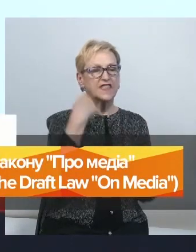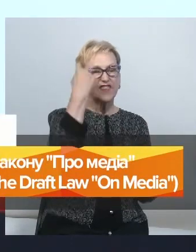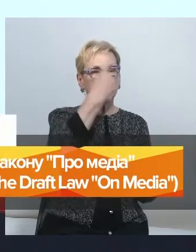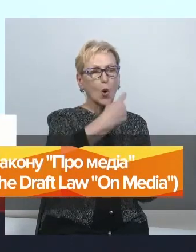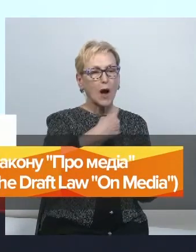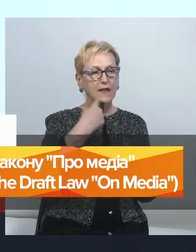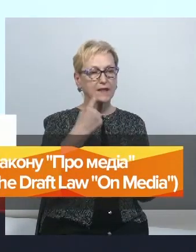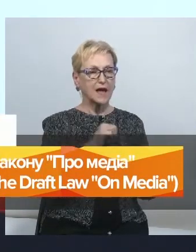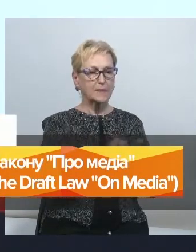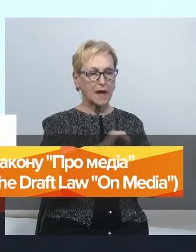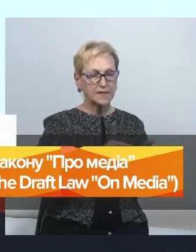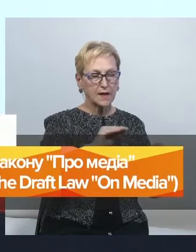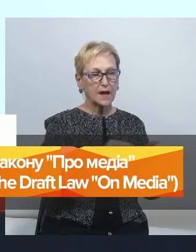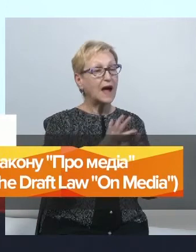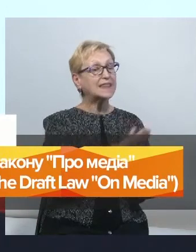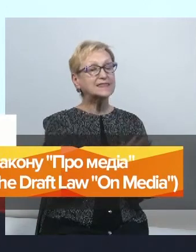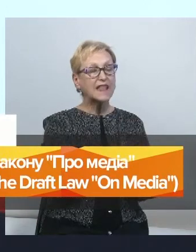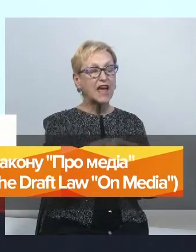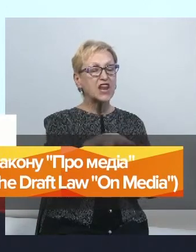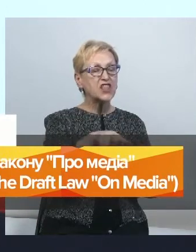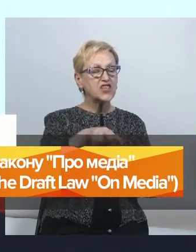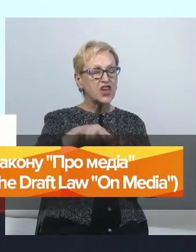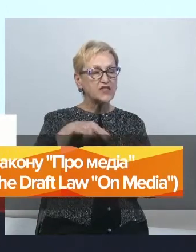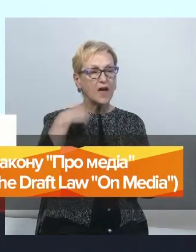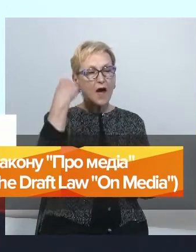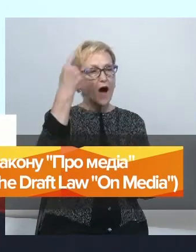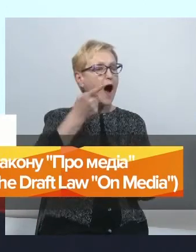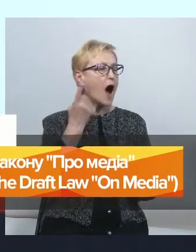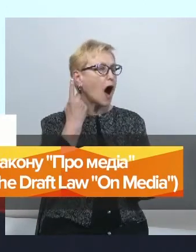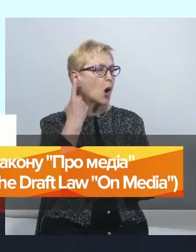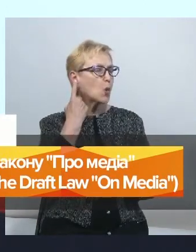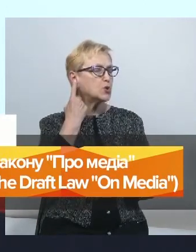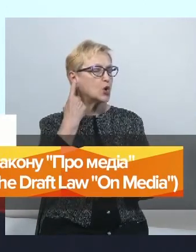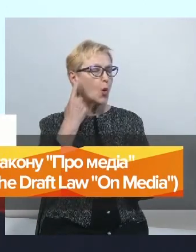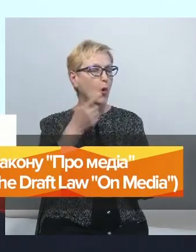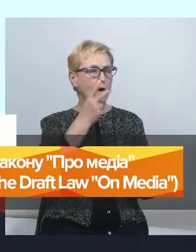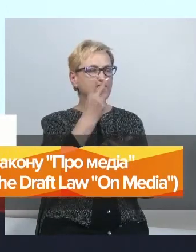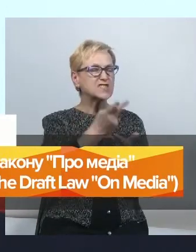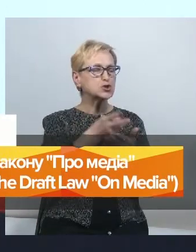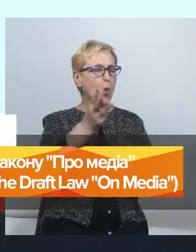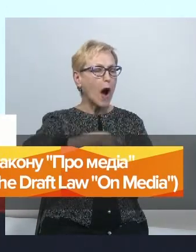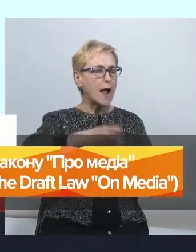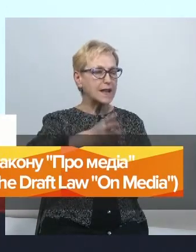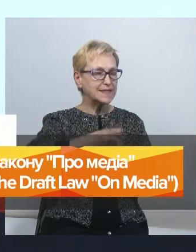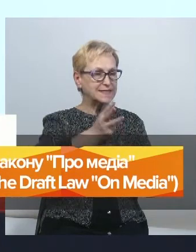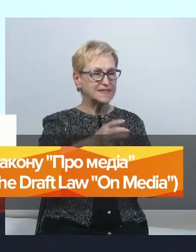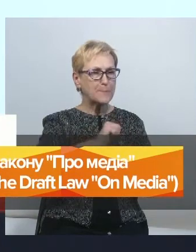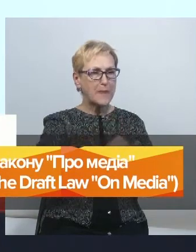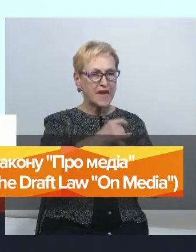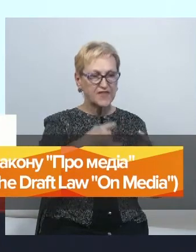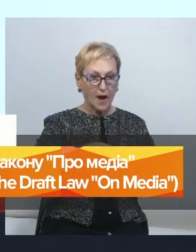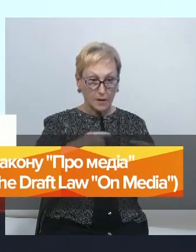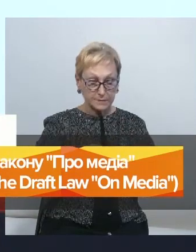це нелінійні аудіовізуальні медіа, так звані онлайн-кінотеатри і так далі. Тобто цілий спектр